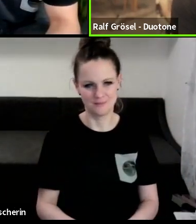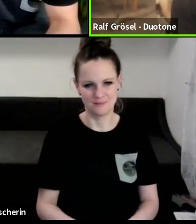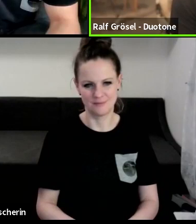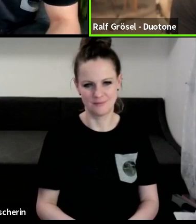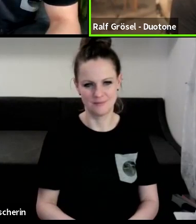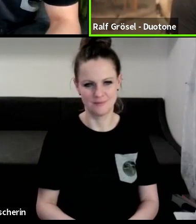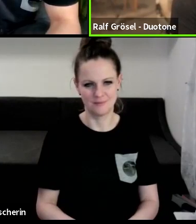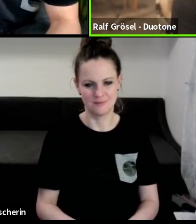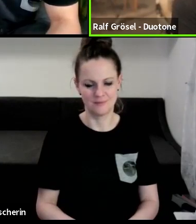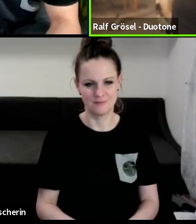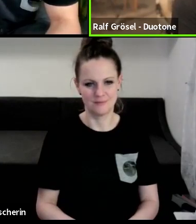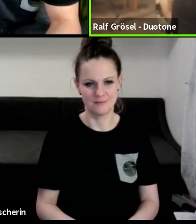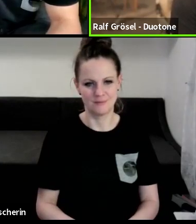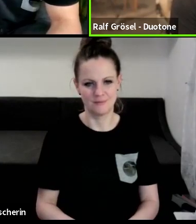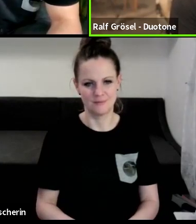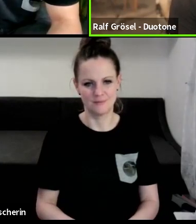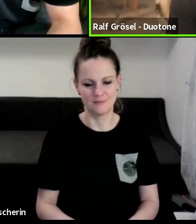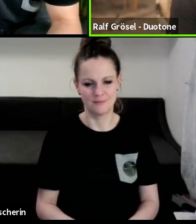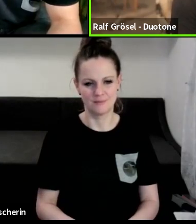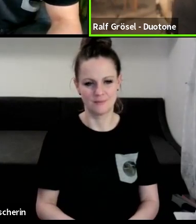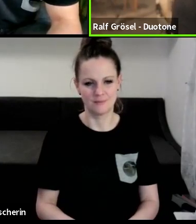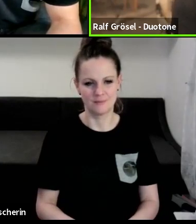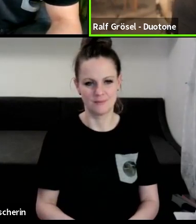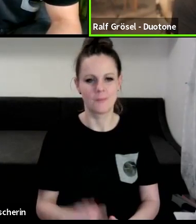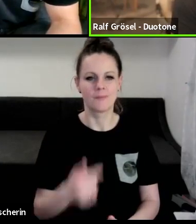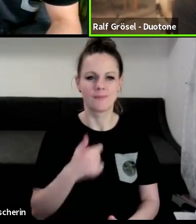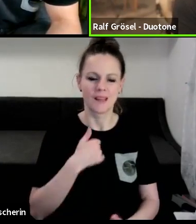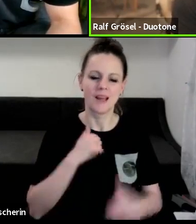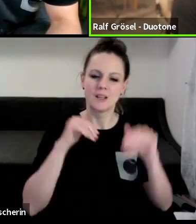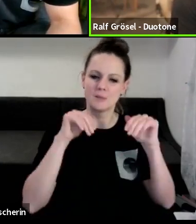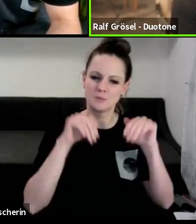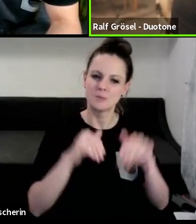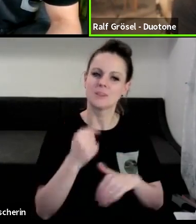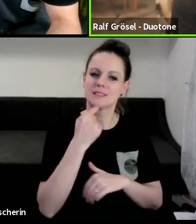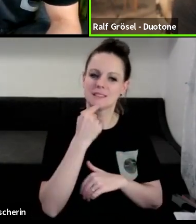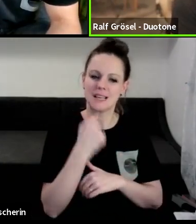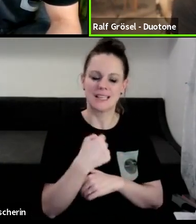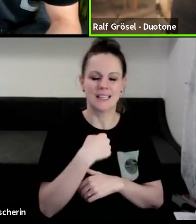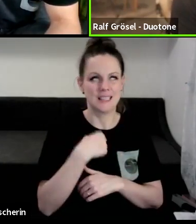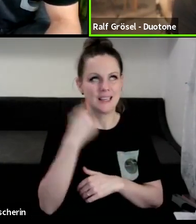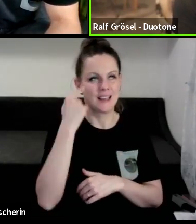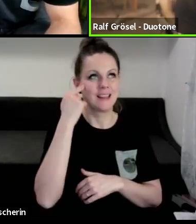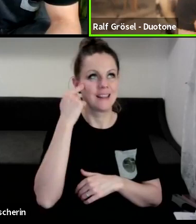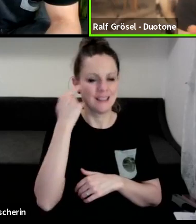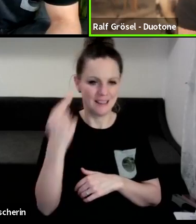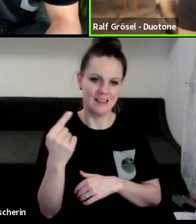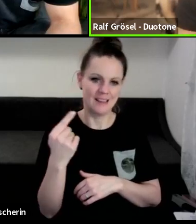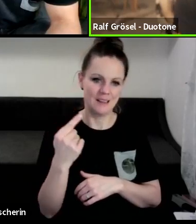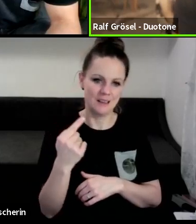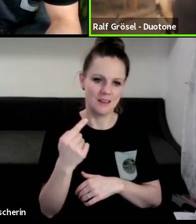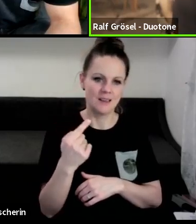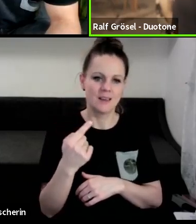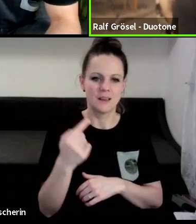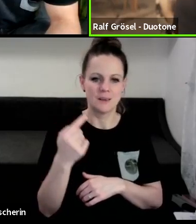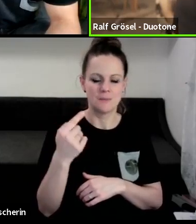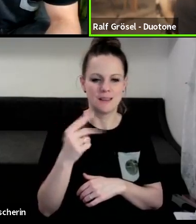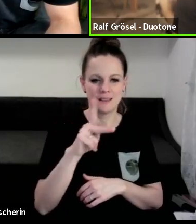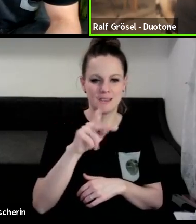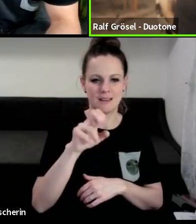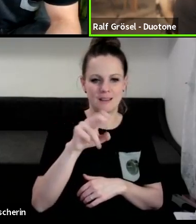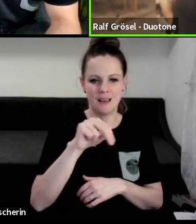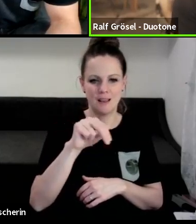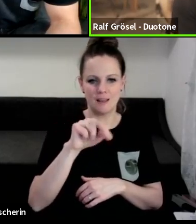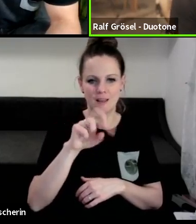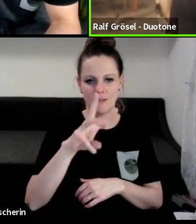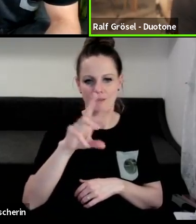Also ich muss sagen, dass ich glaube, dass ich mit dem Ken Winner, der den anderen